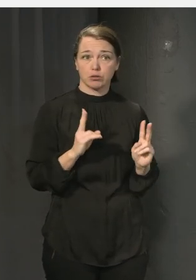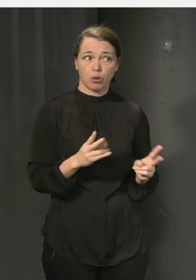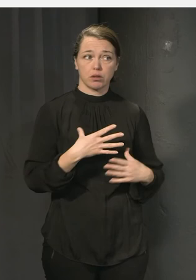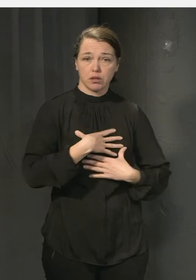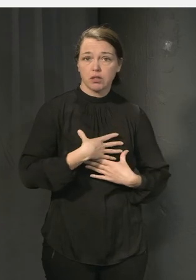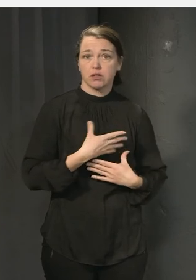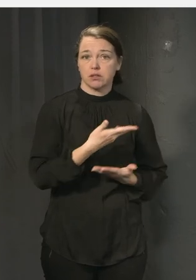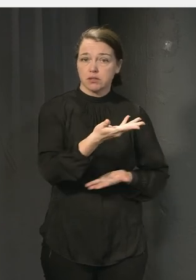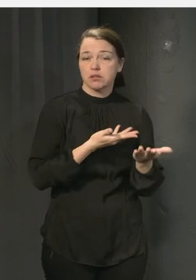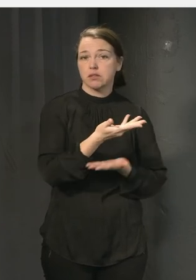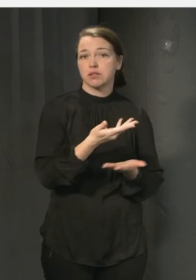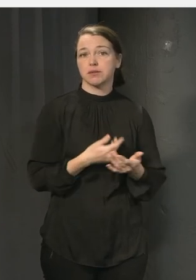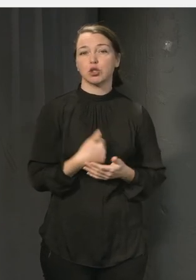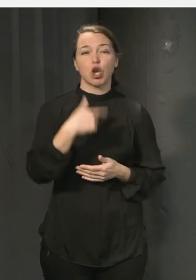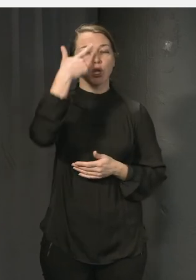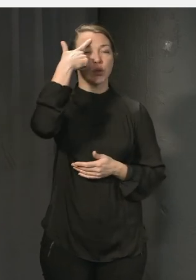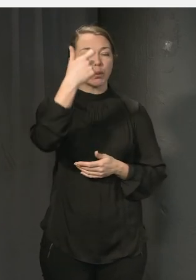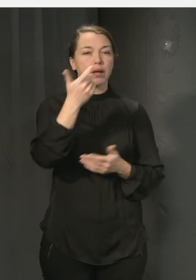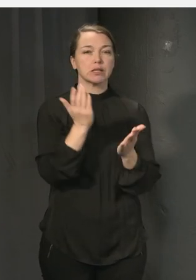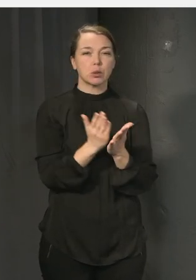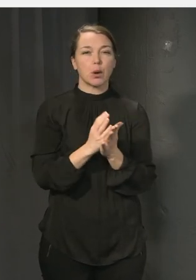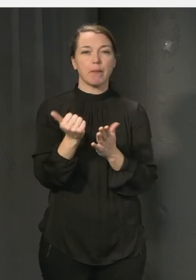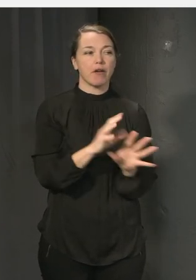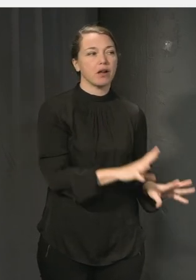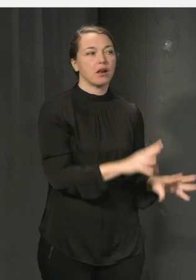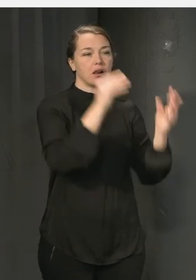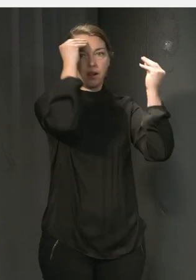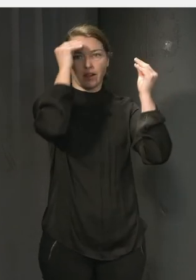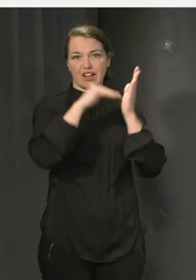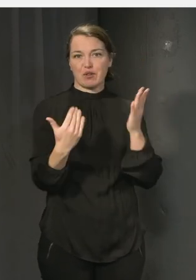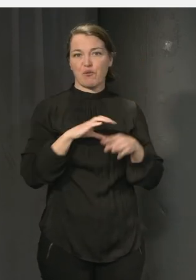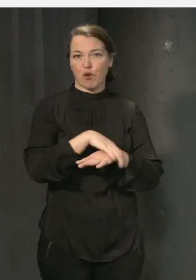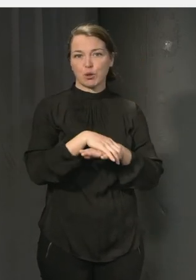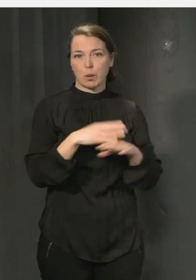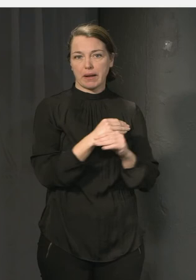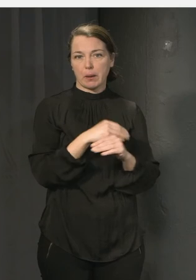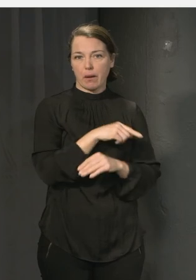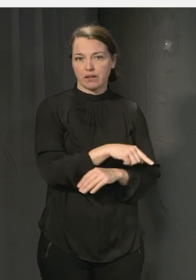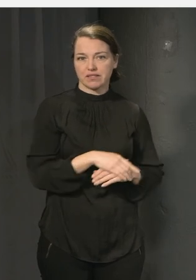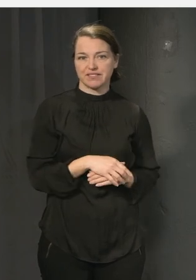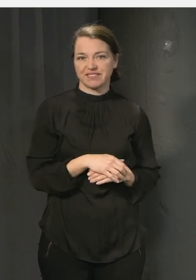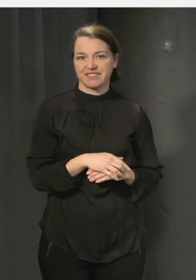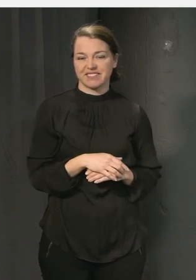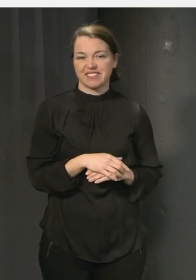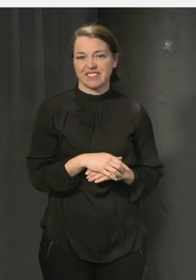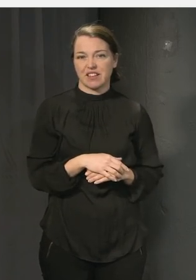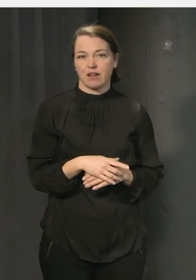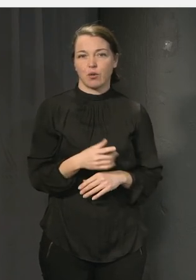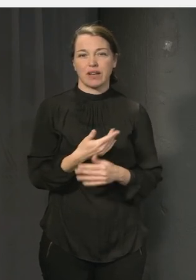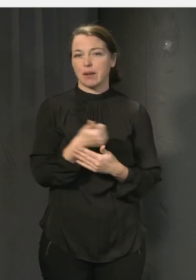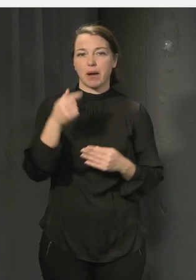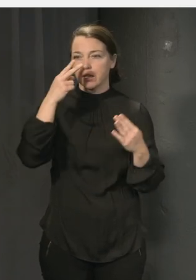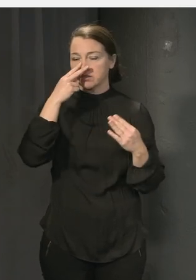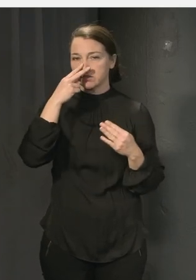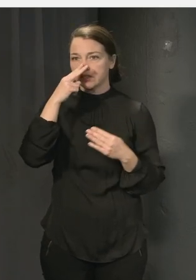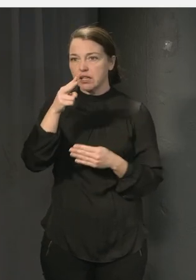och som jag tror också att skolan skulle kunna lära en del av och det är tillbaka här att inte ha ett ensidigt fokus